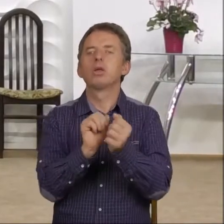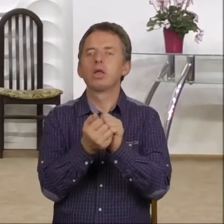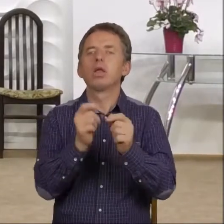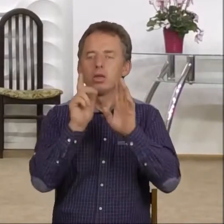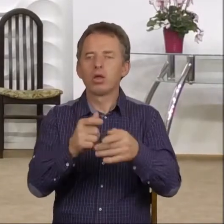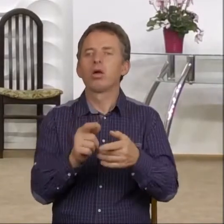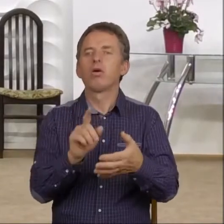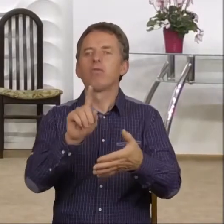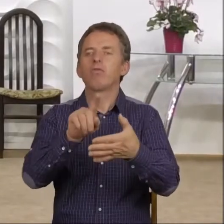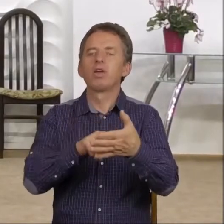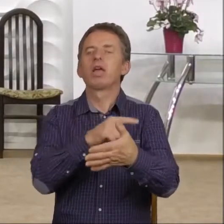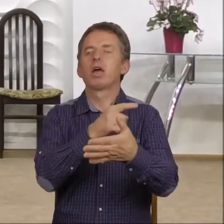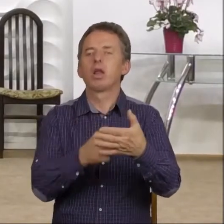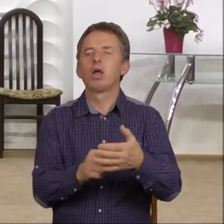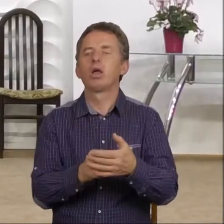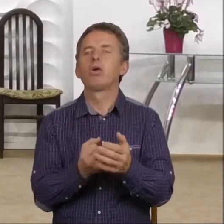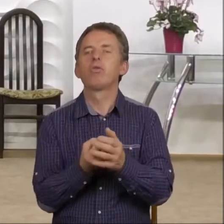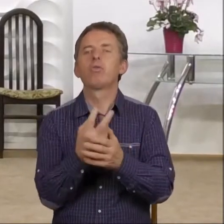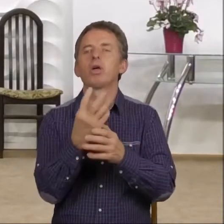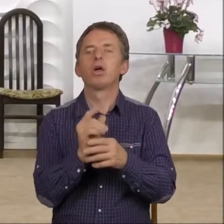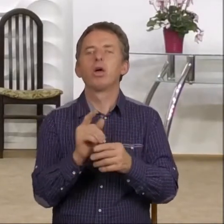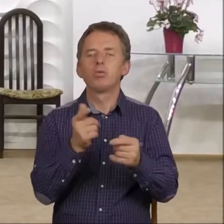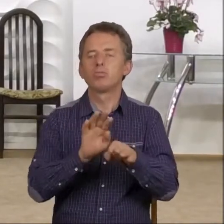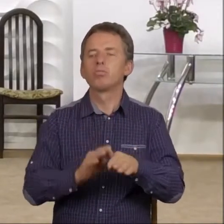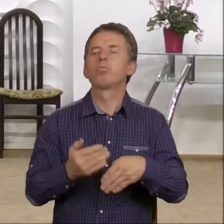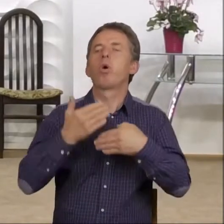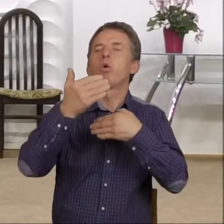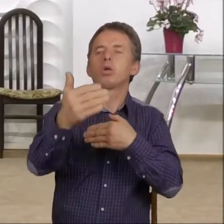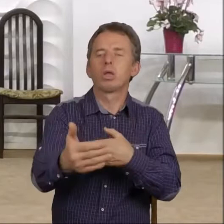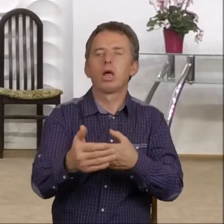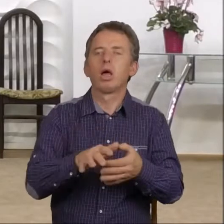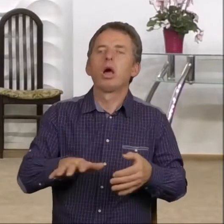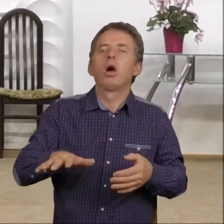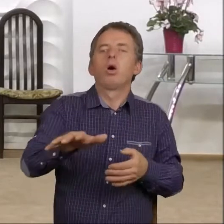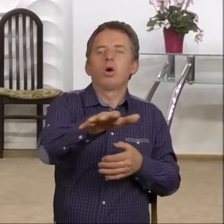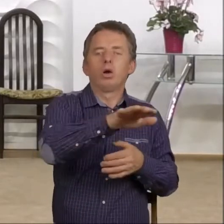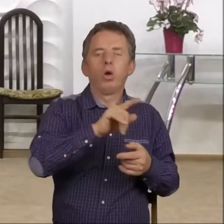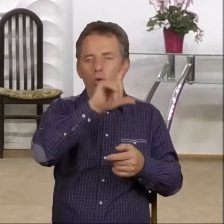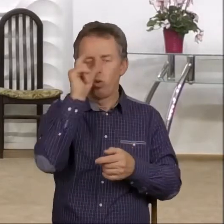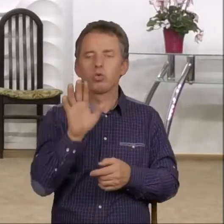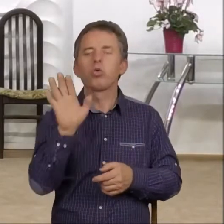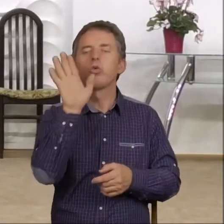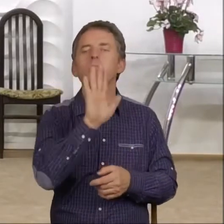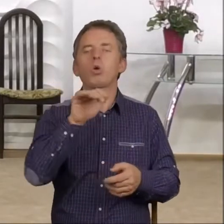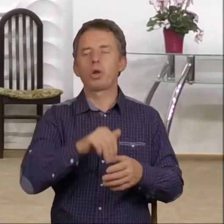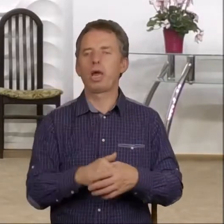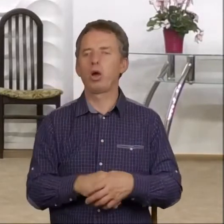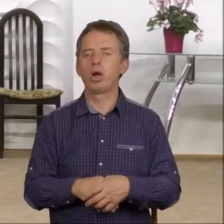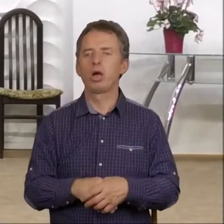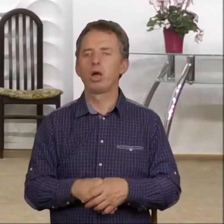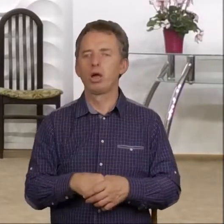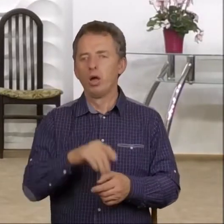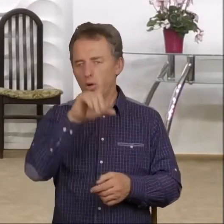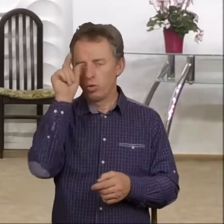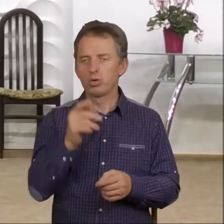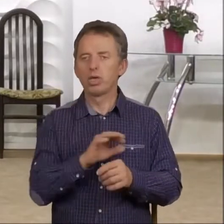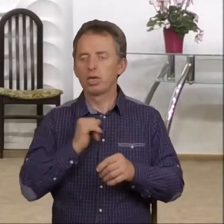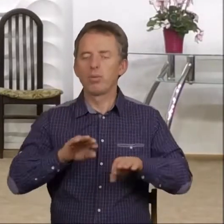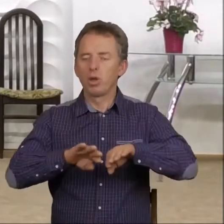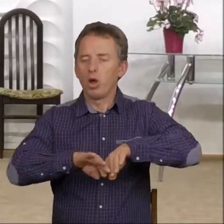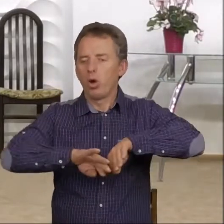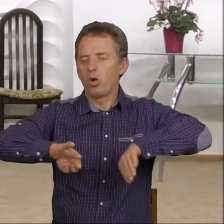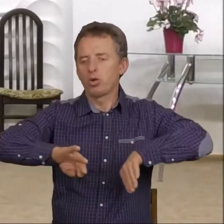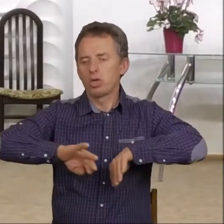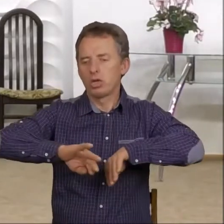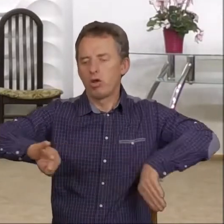wykluczyli spoza obrębu ludu bożego. Ci ludzie sami odizolowali się